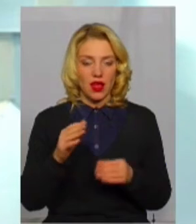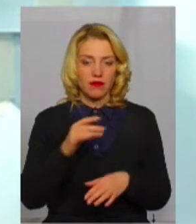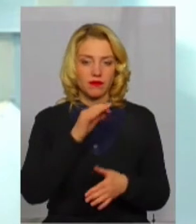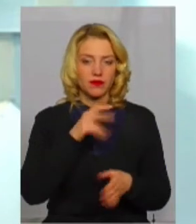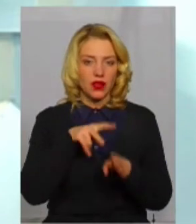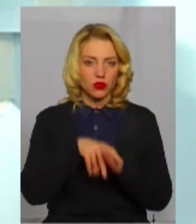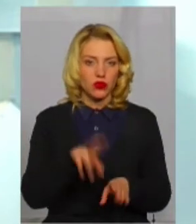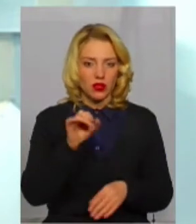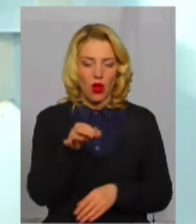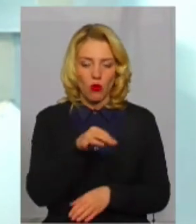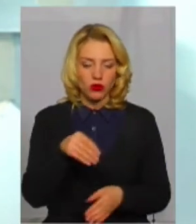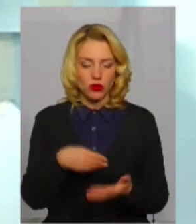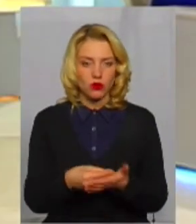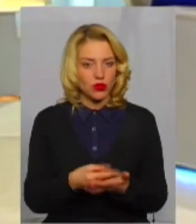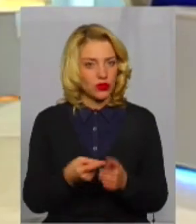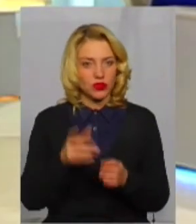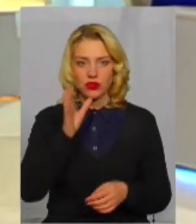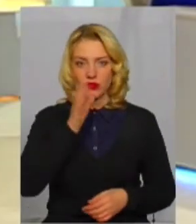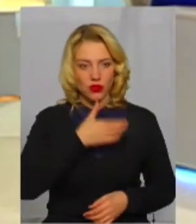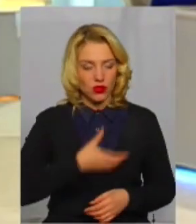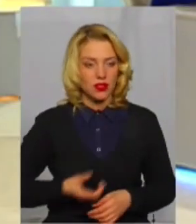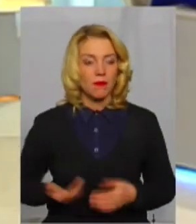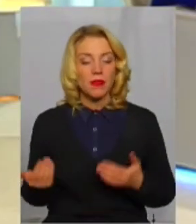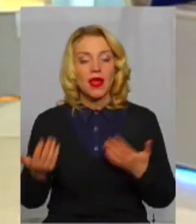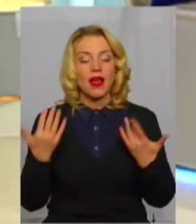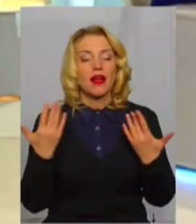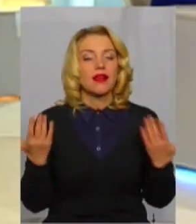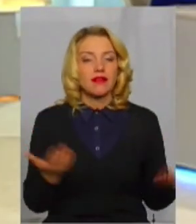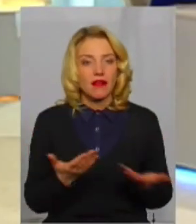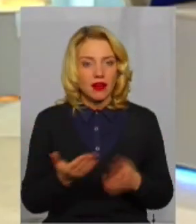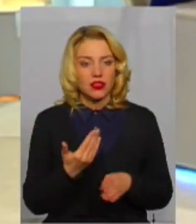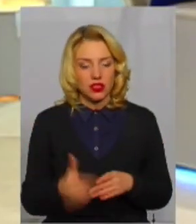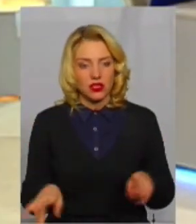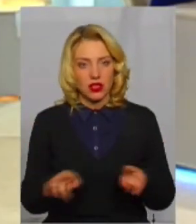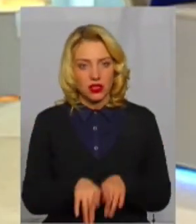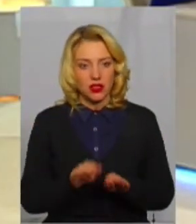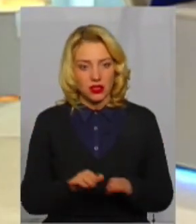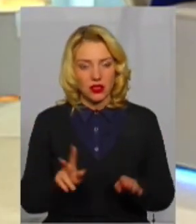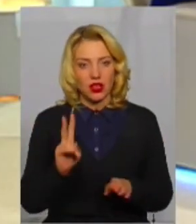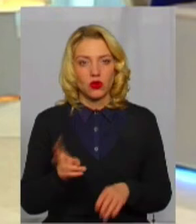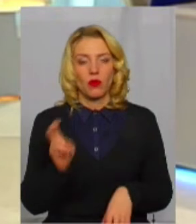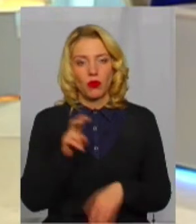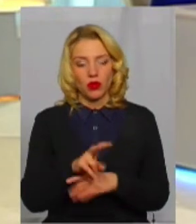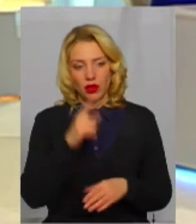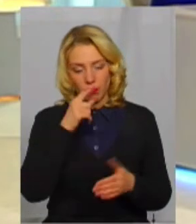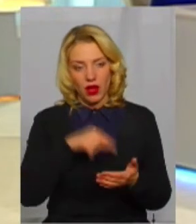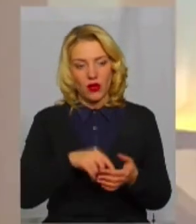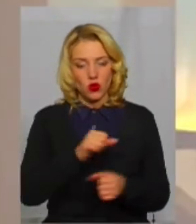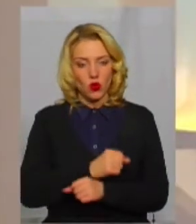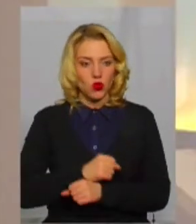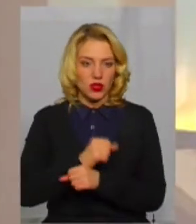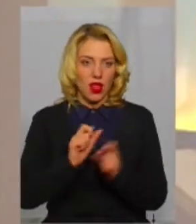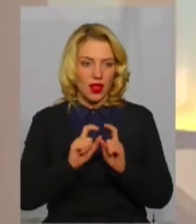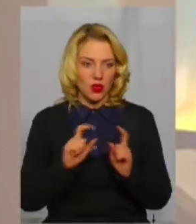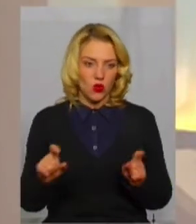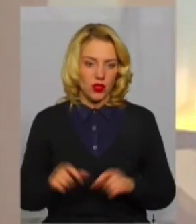серйозним викликом. Яка частка таких дітей, які приходять, потрапляють в санаторії